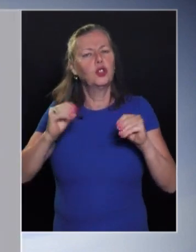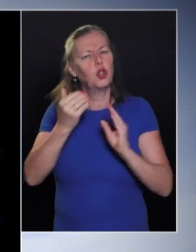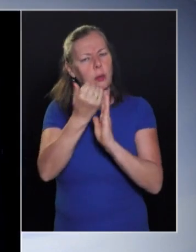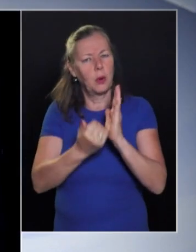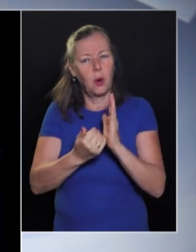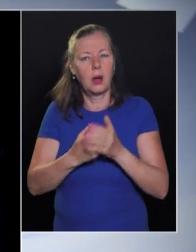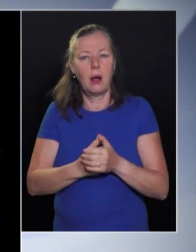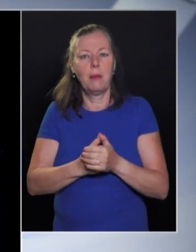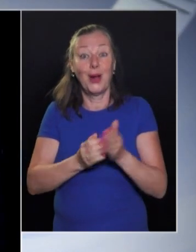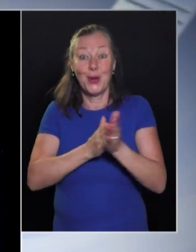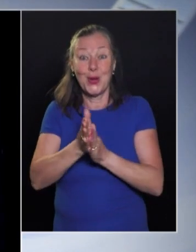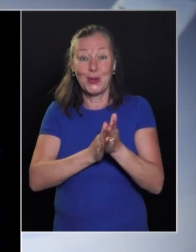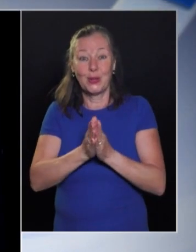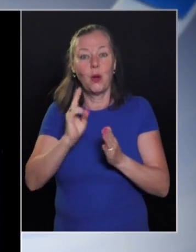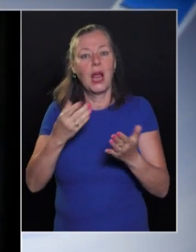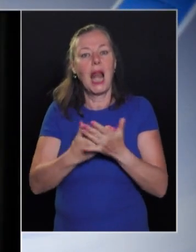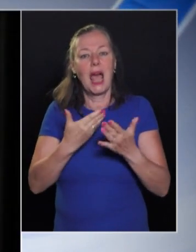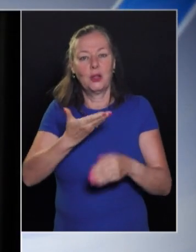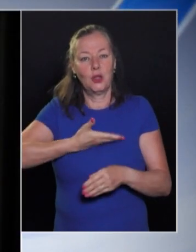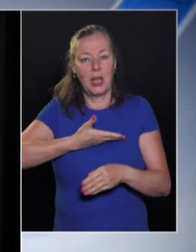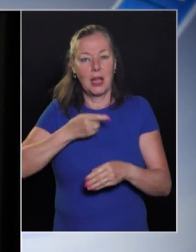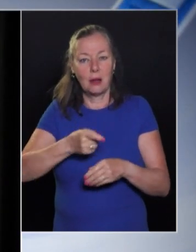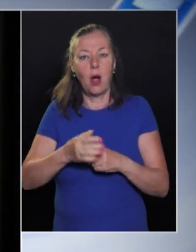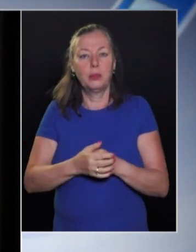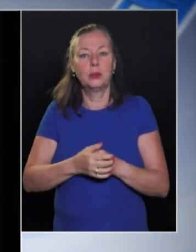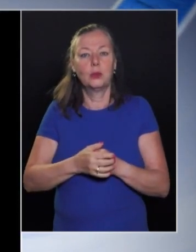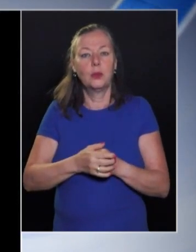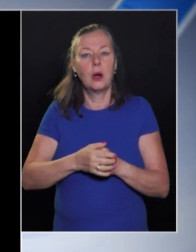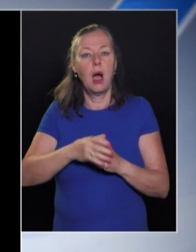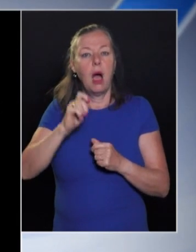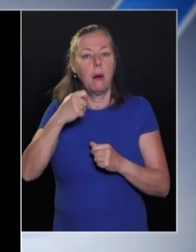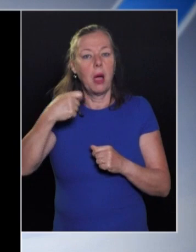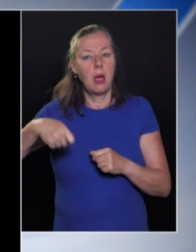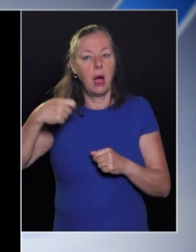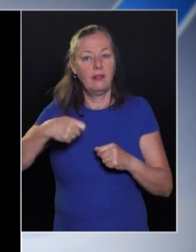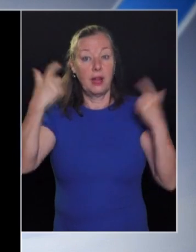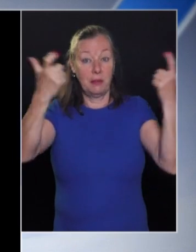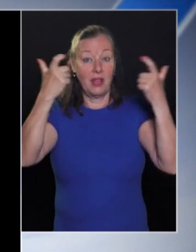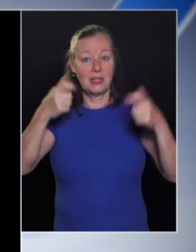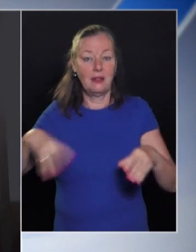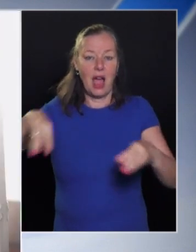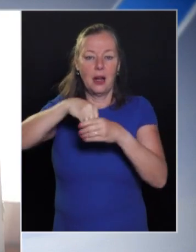programmal, és azért kimondottan örültünk annak, hogy lehetőségét biztosított számunkra a Magyar Mozgókép Fesztivál.